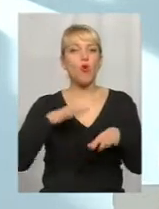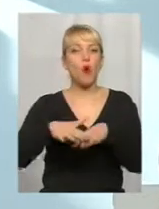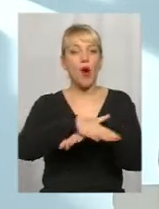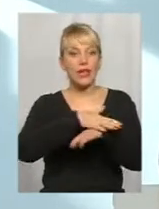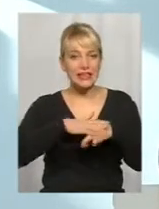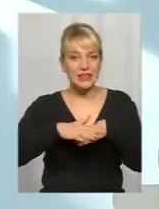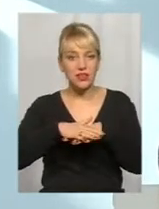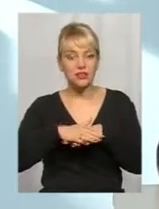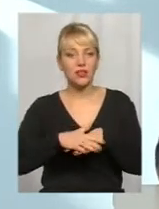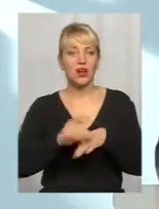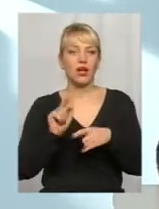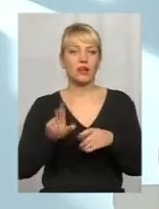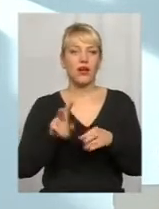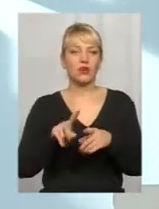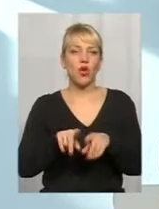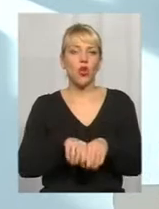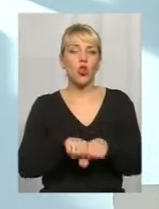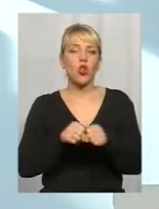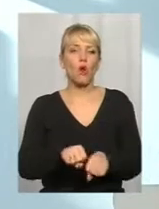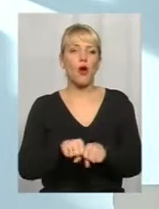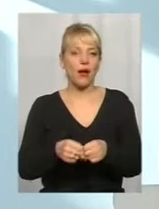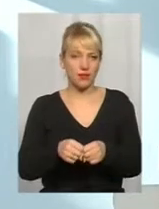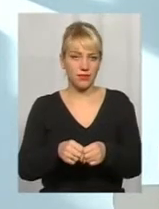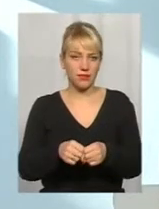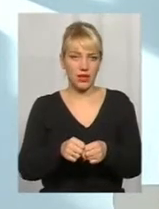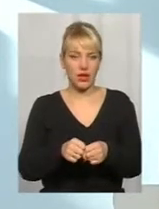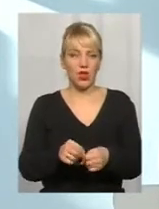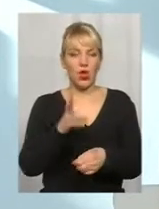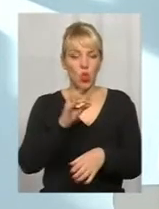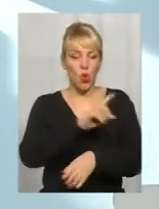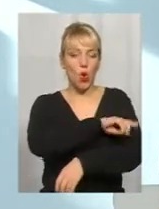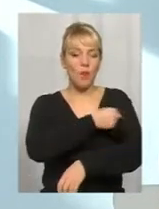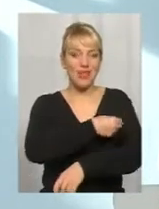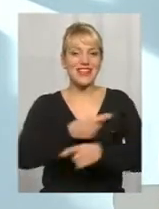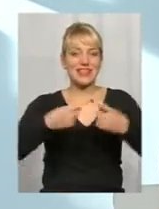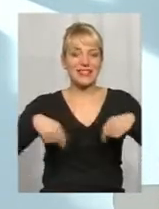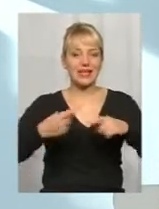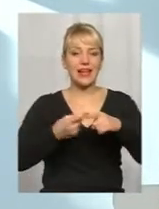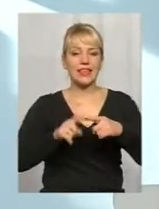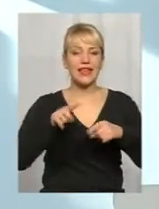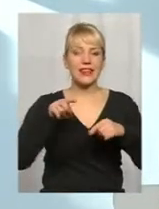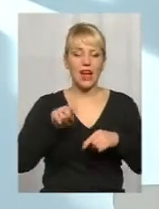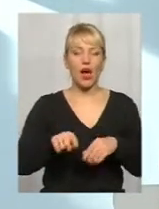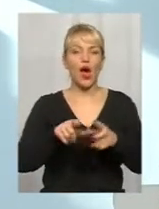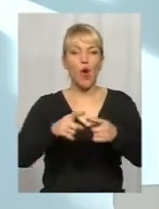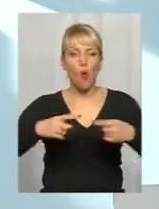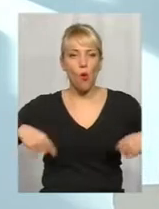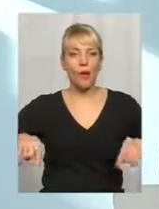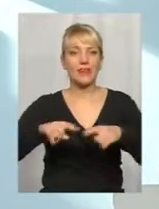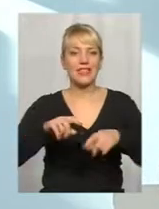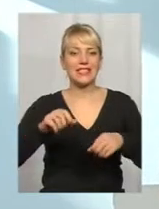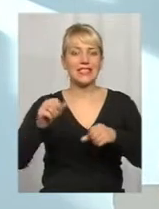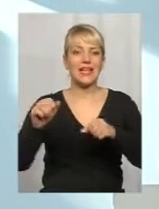в какой-то определенной мере даже ломка. Но медицина, это та область деятельности человеческой, где